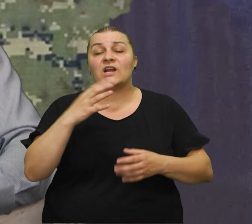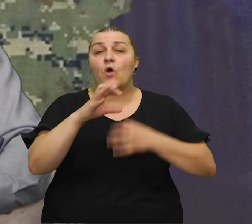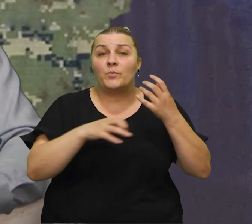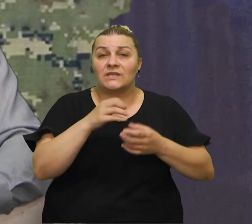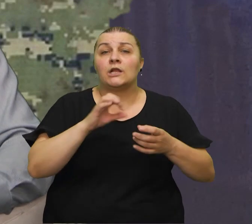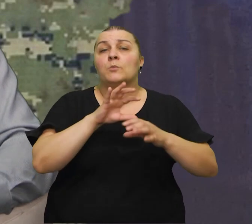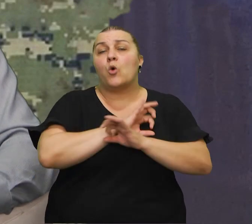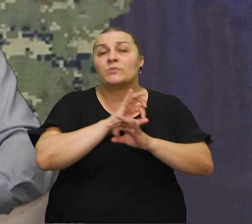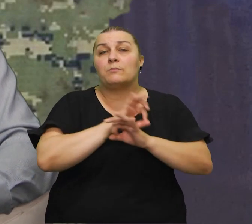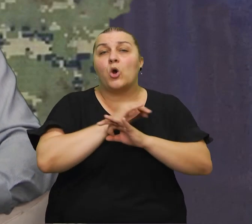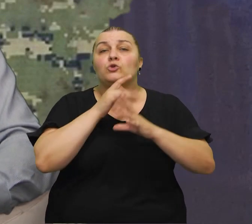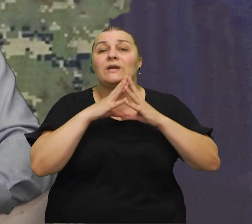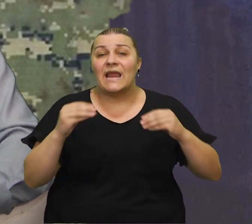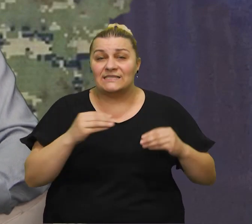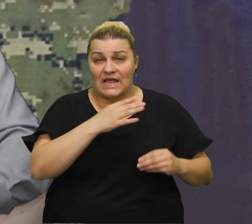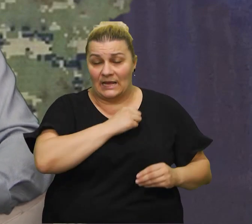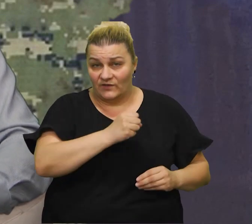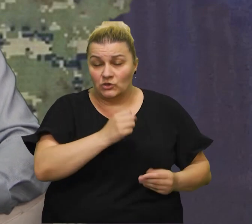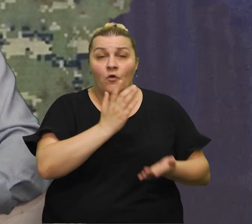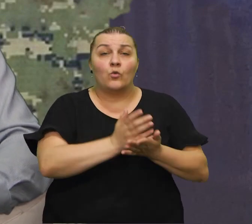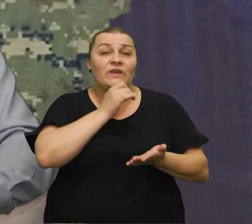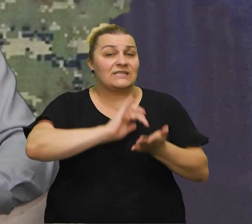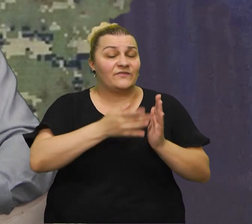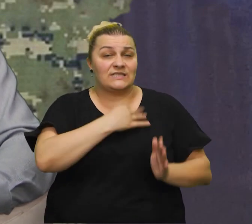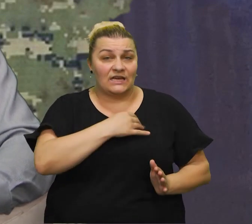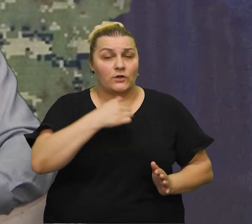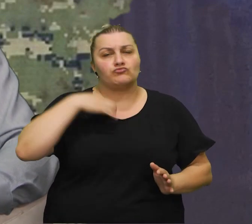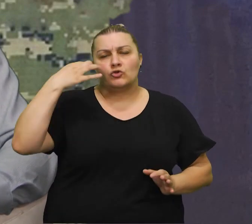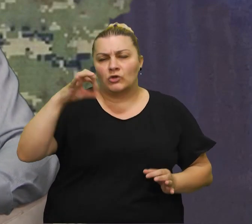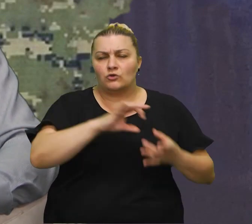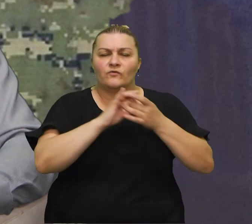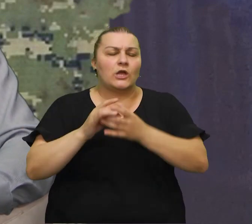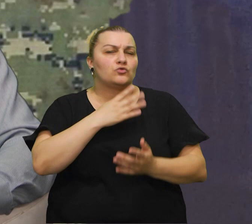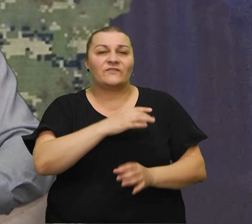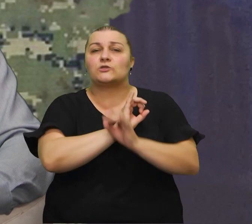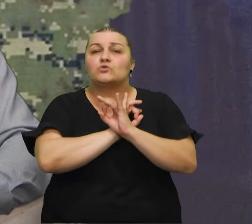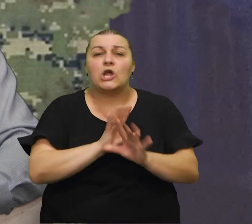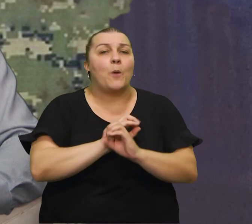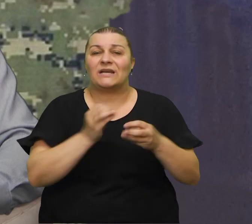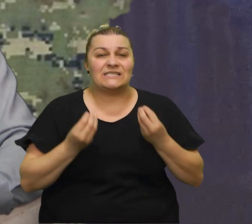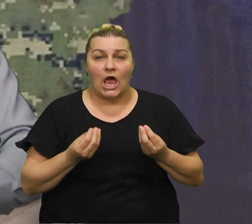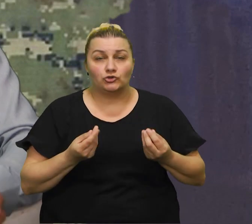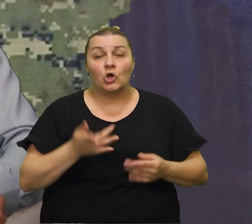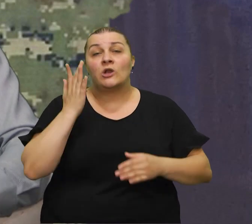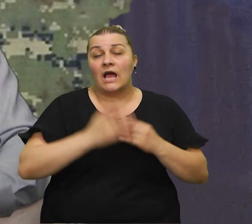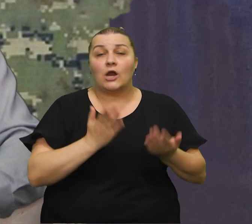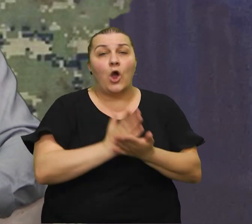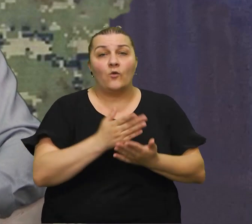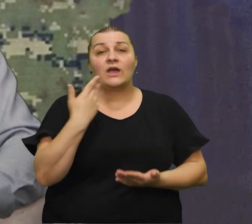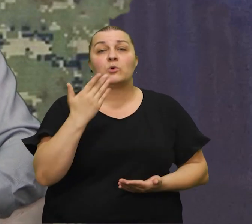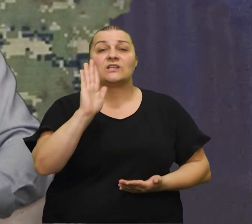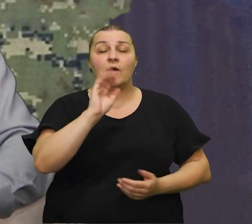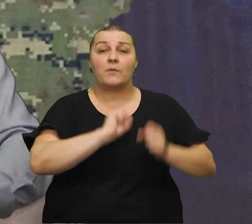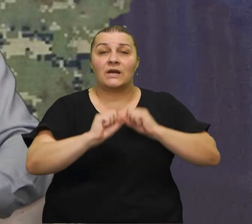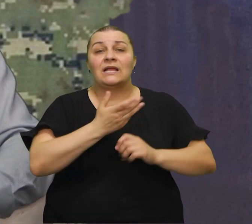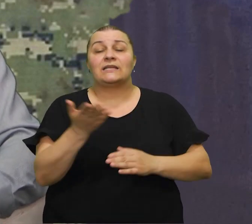obiteljima umrlih poginjenih i nestalih hrvatskih viteza uvijek i sve za Hrvatsku našu jedinu veću Hrvatsku nikoma ni zašto na koncu kao i